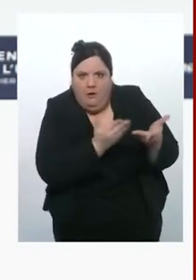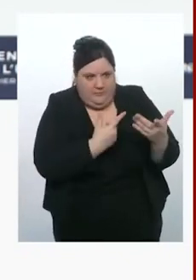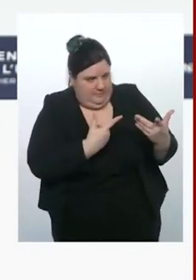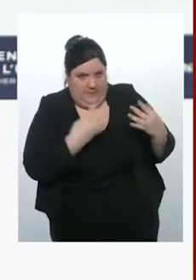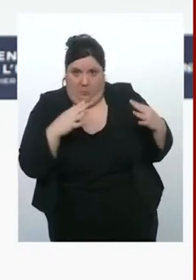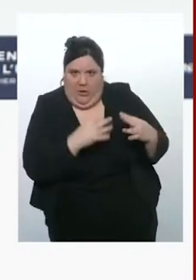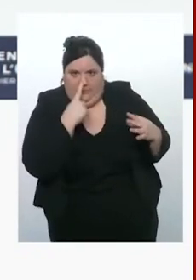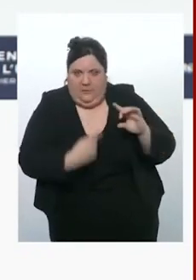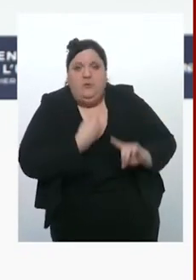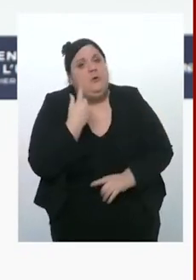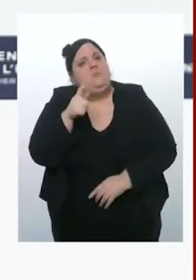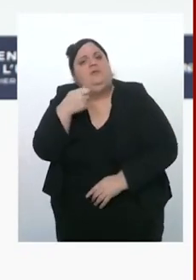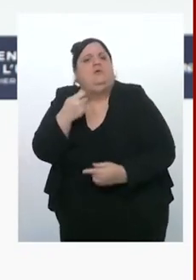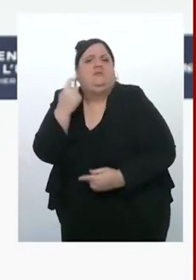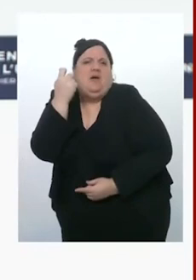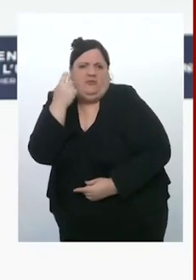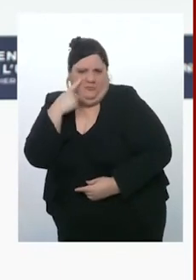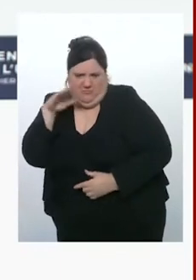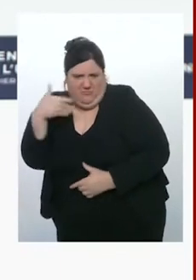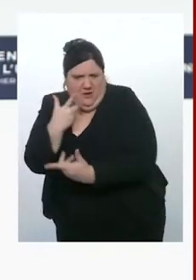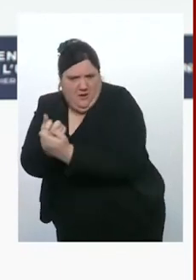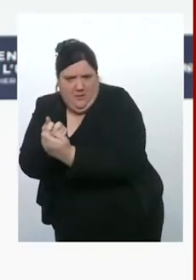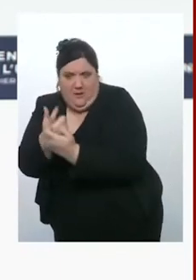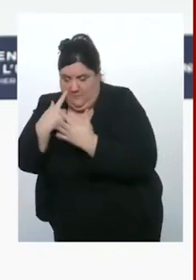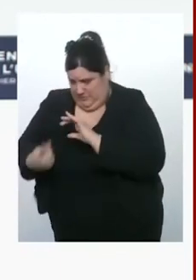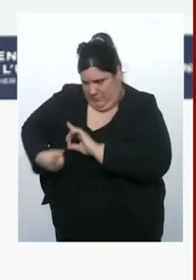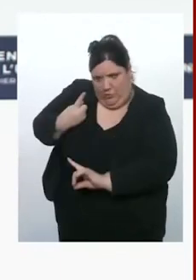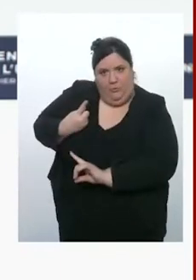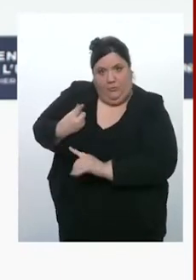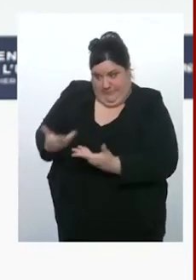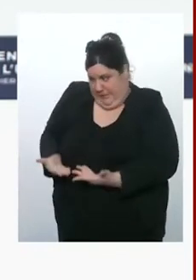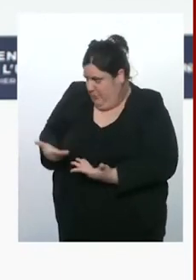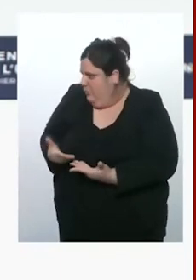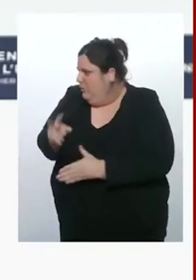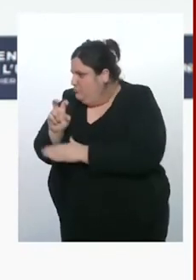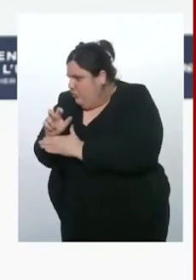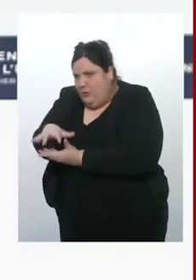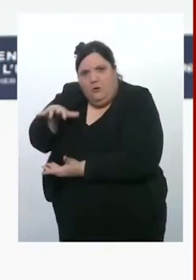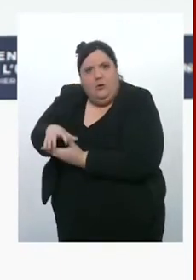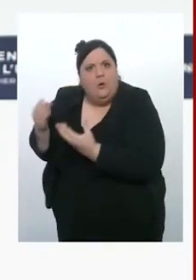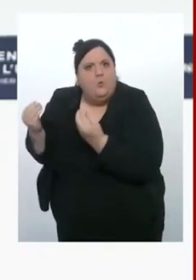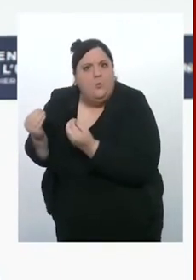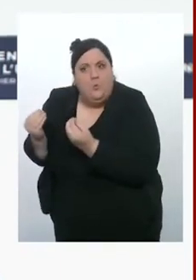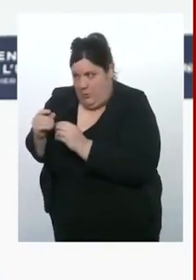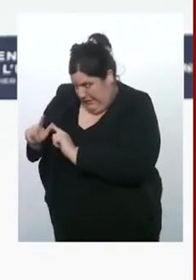'est où sont les munitions disponibles, avec qui, comment on mutualise nos efforts et ensuite, comment on produit davantage.